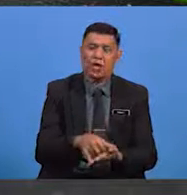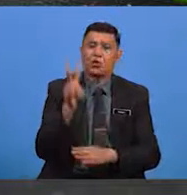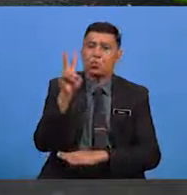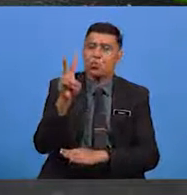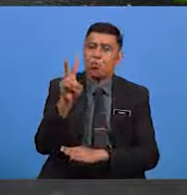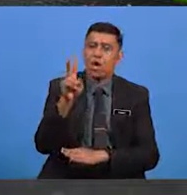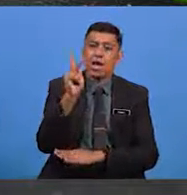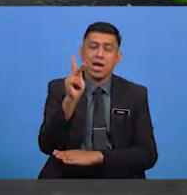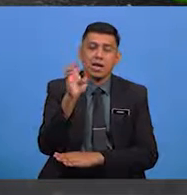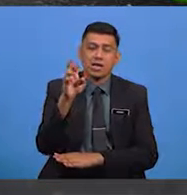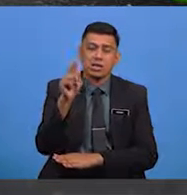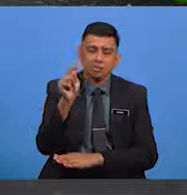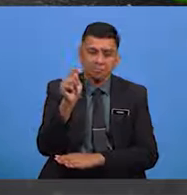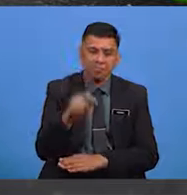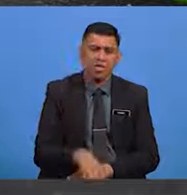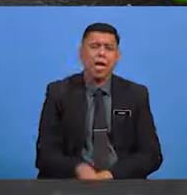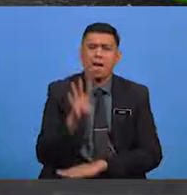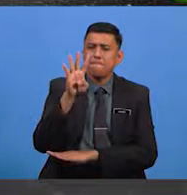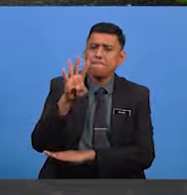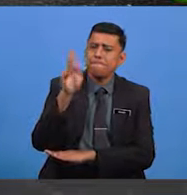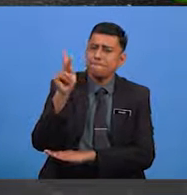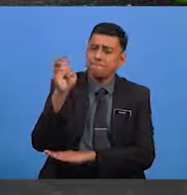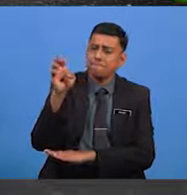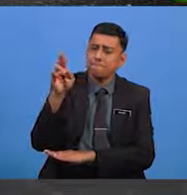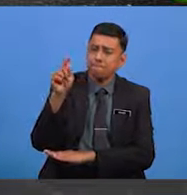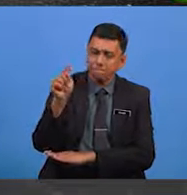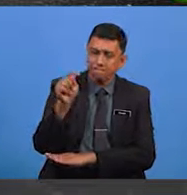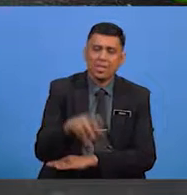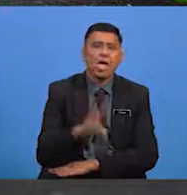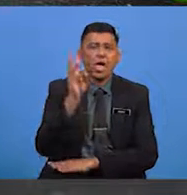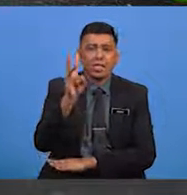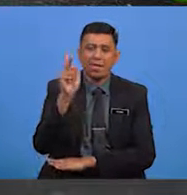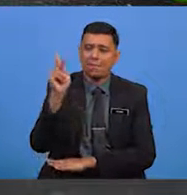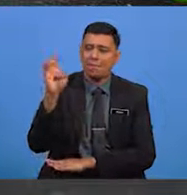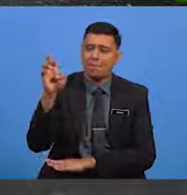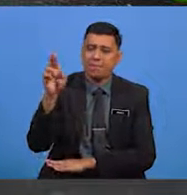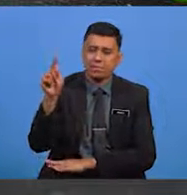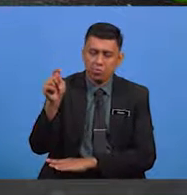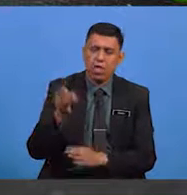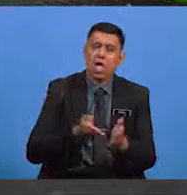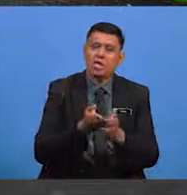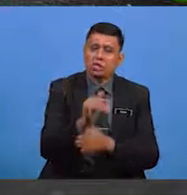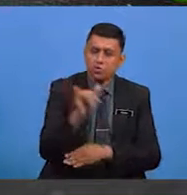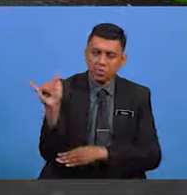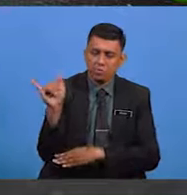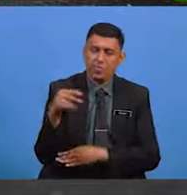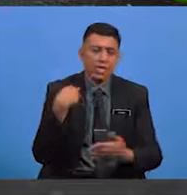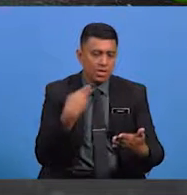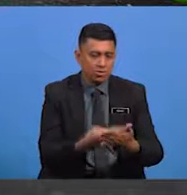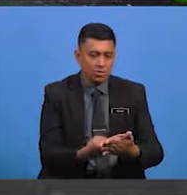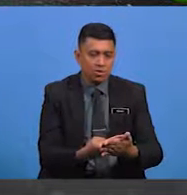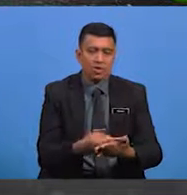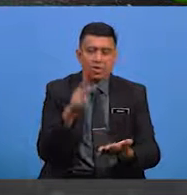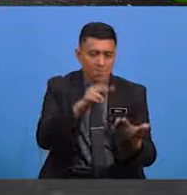kerat, pantun 4 kerat, pantun 6 kerat dan seterusnya hingga